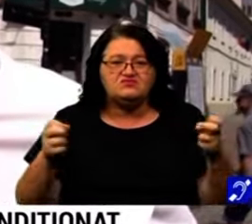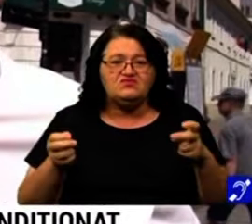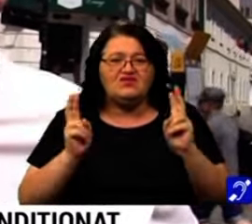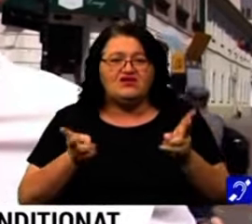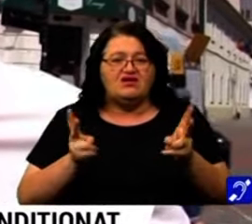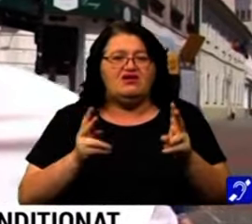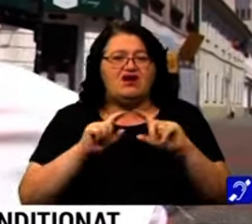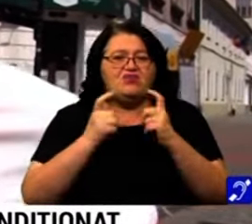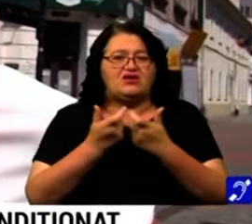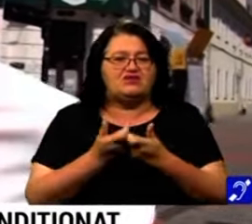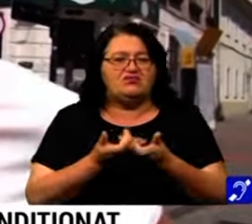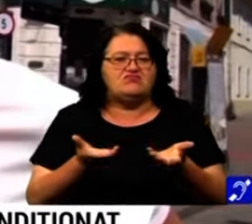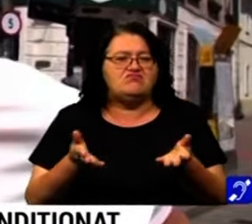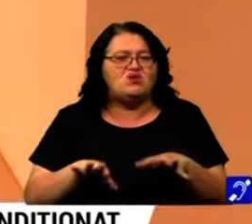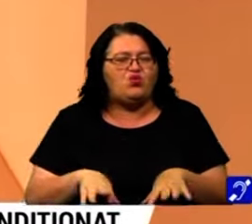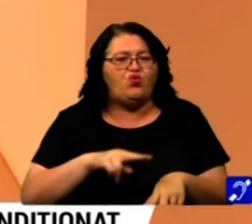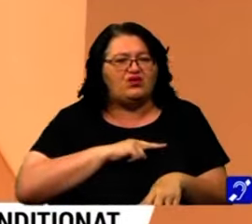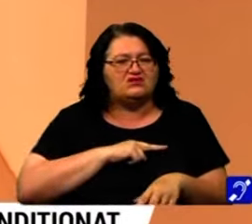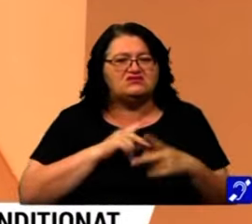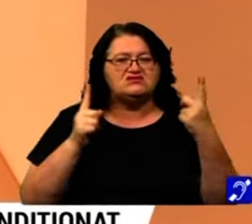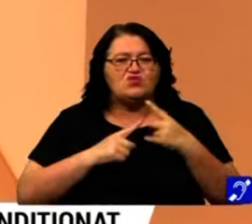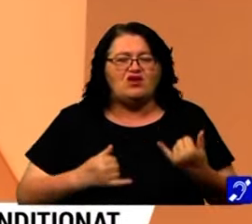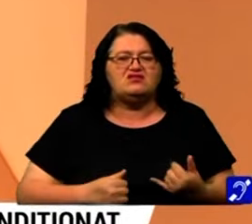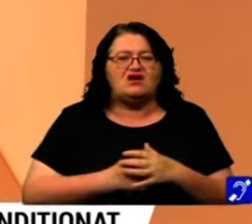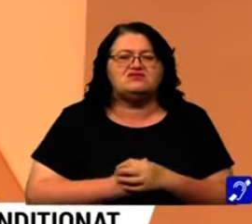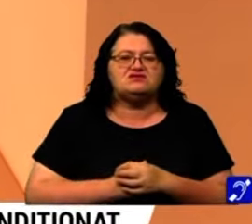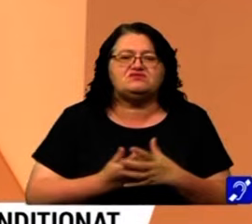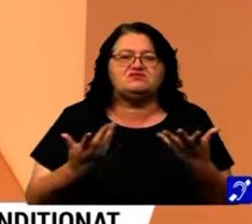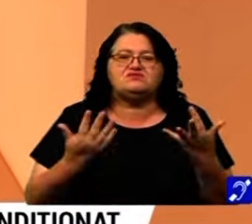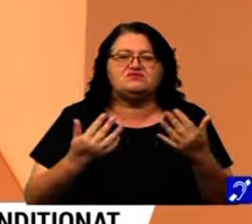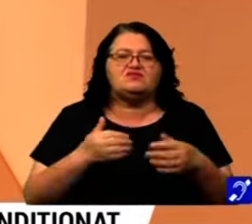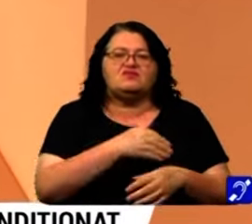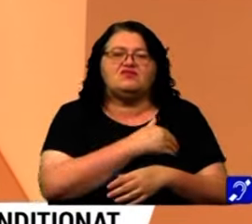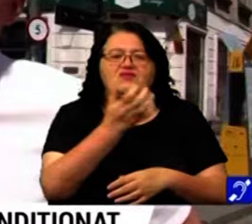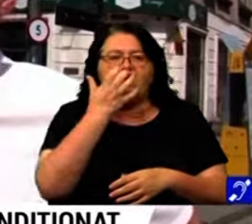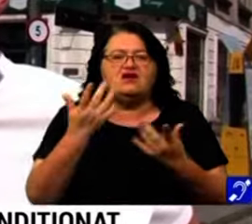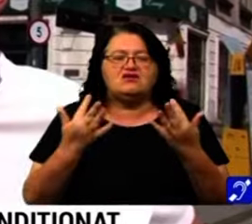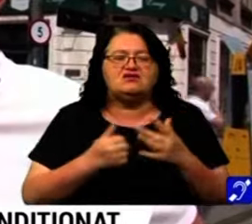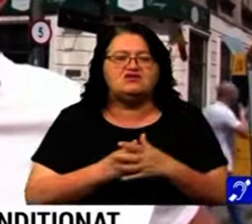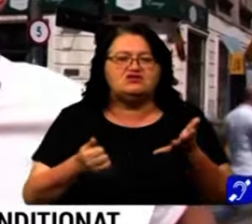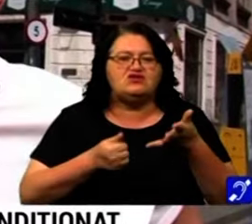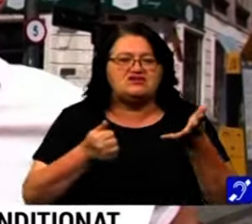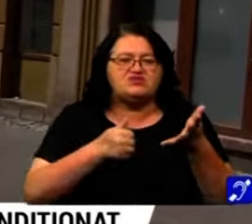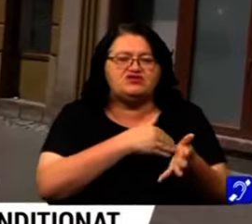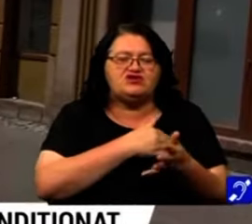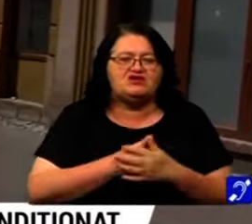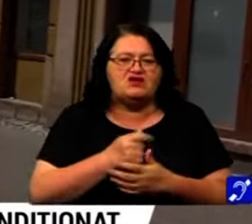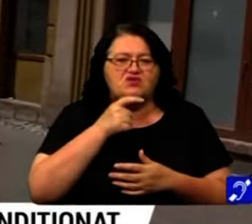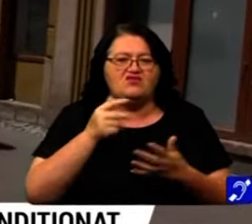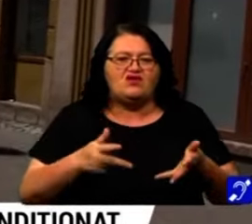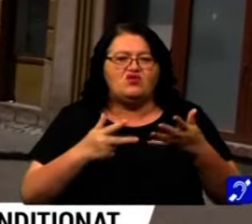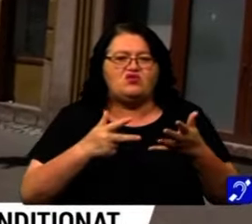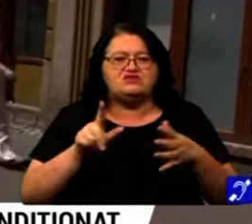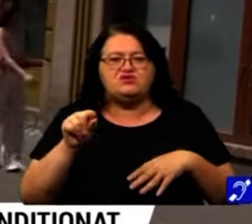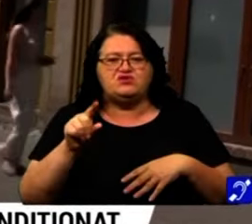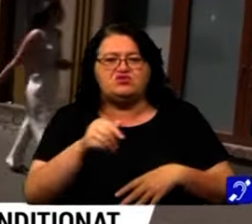condiționat în apartament nu prea poți să reziști în ziua de azi. Cam pe cât ție aerul condiționat? 16. Undeva pe 18